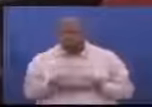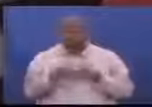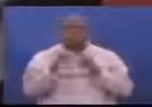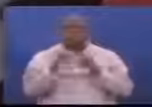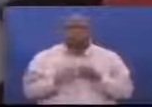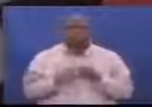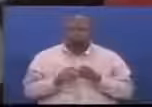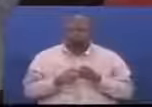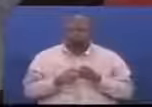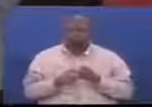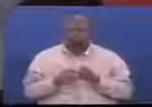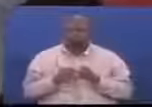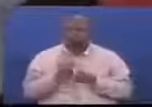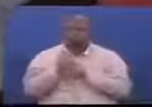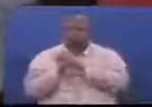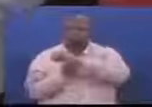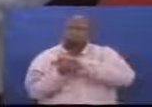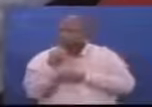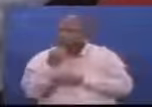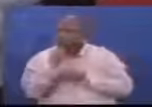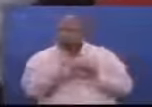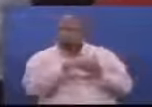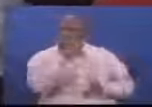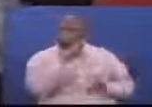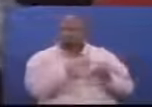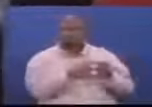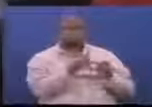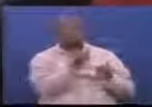inflation ya chakula kwa garama ya mkulima